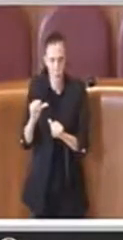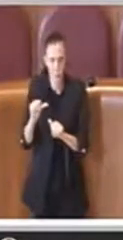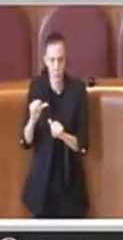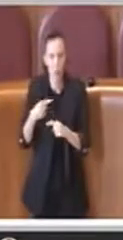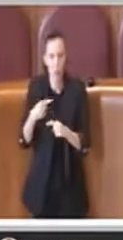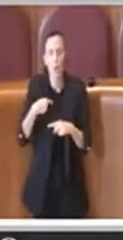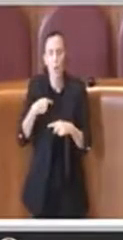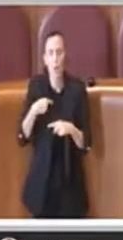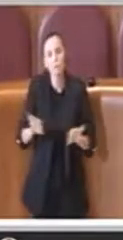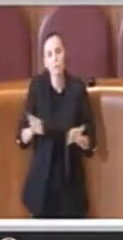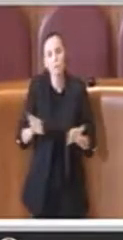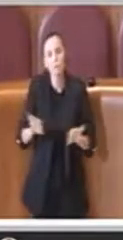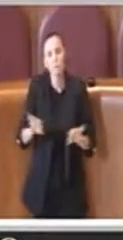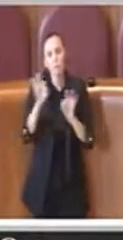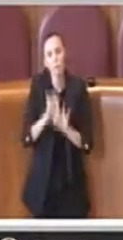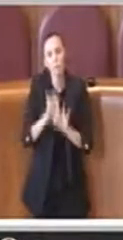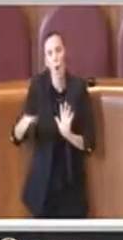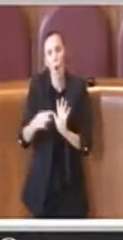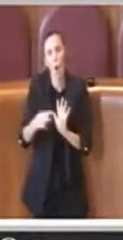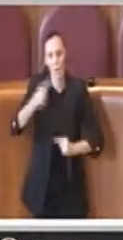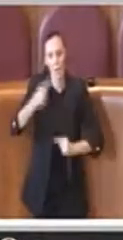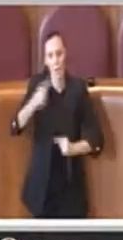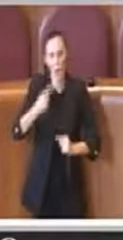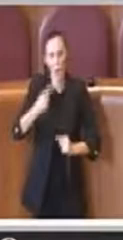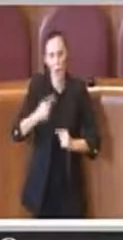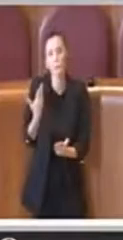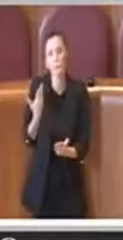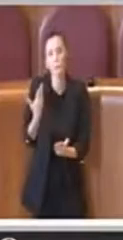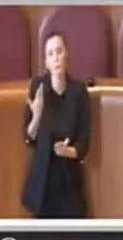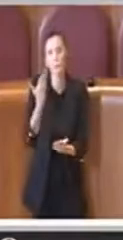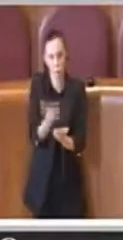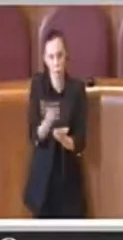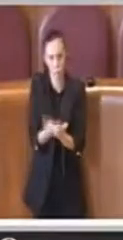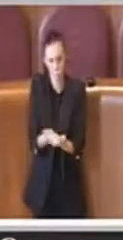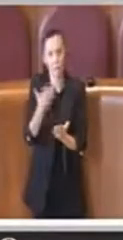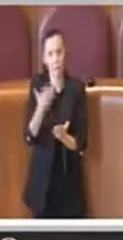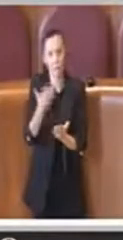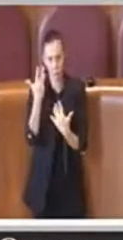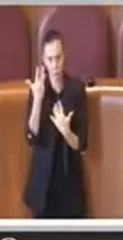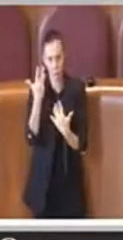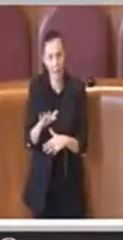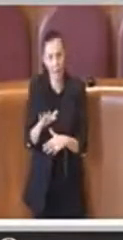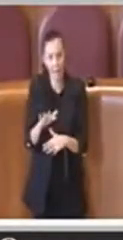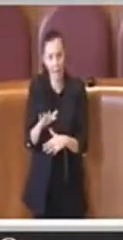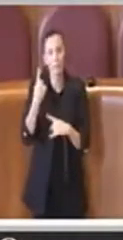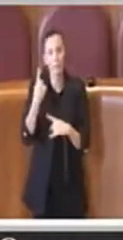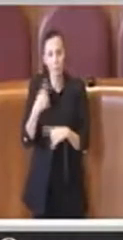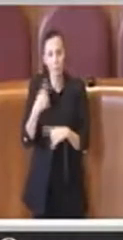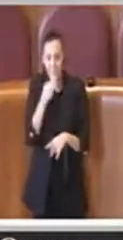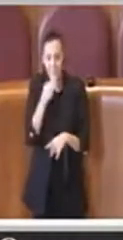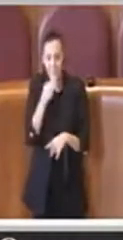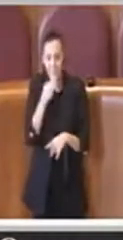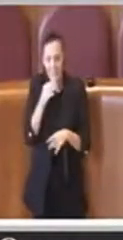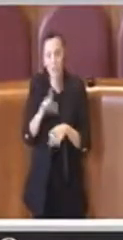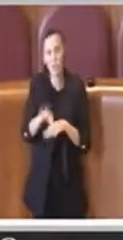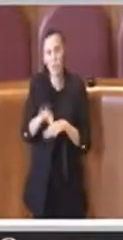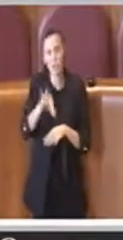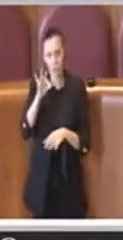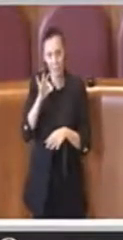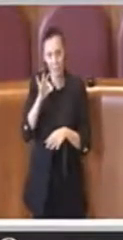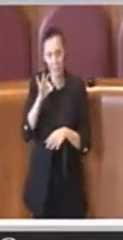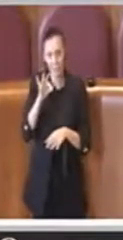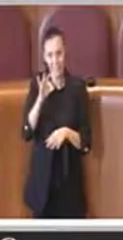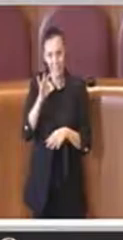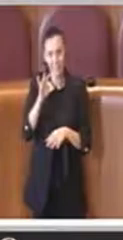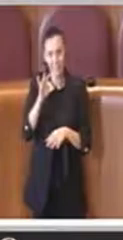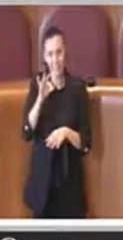preparato un ordine del giorno che ho presentato e che va proprio in questa direzione quella cioè di avviare